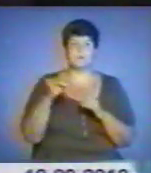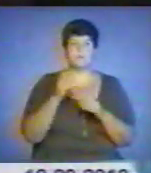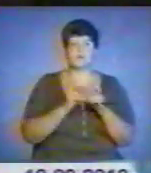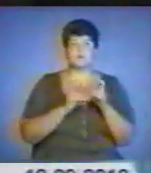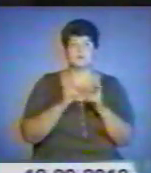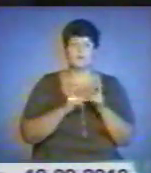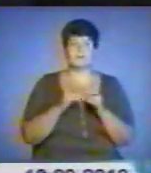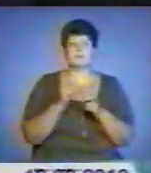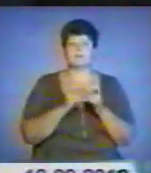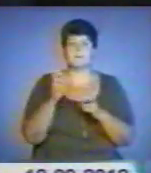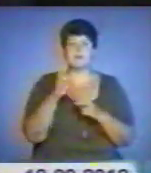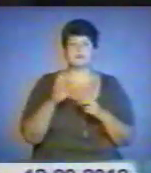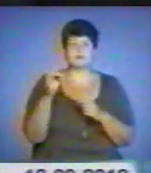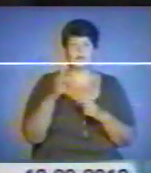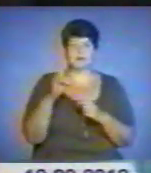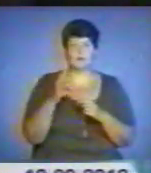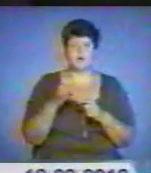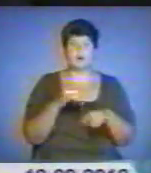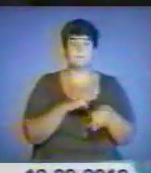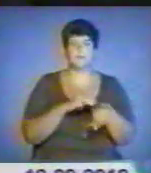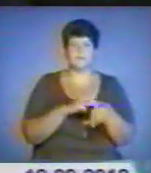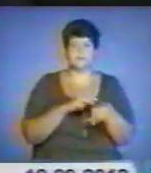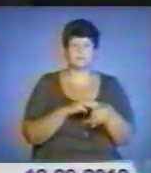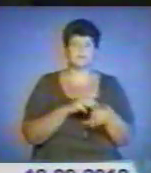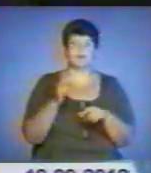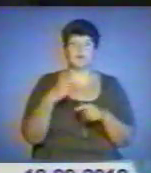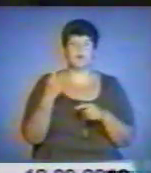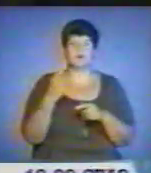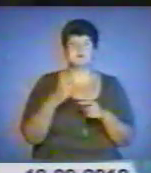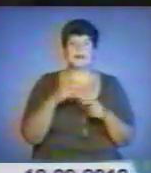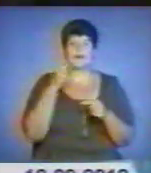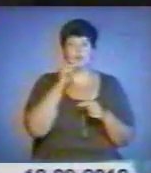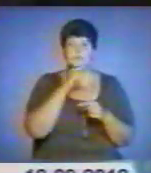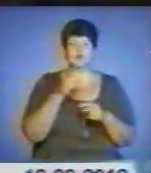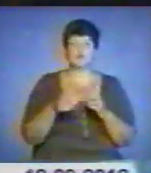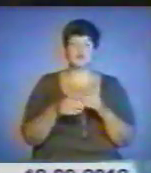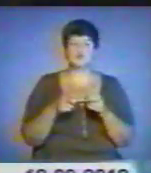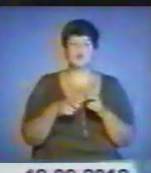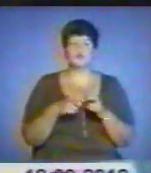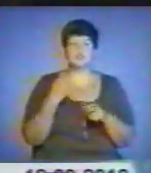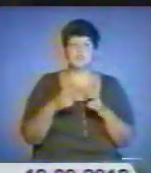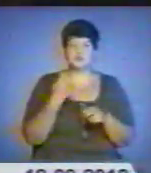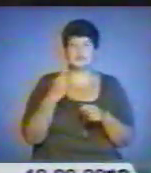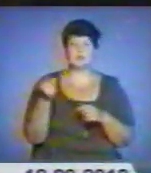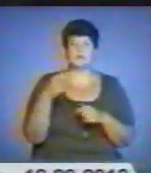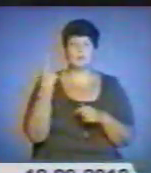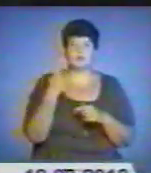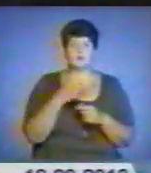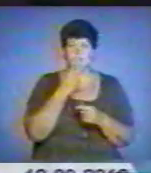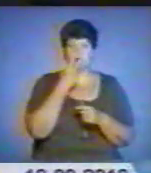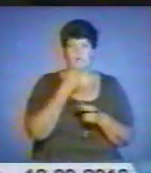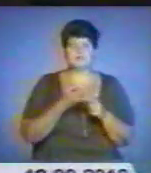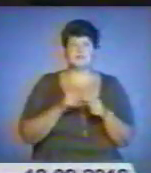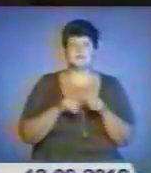Бережанщини. А ось оперативники управління Державної служби боротьби з економічною злочинністю в Тернопільській області помітили в такій